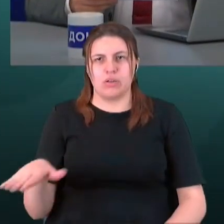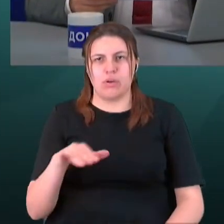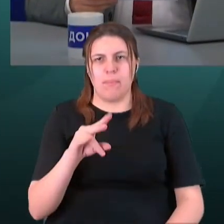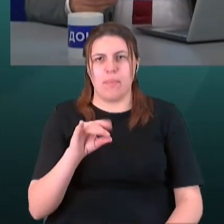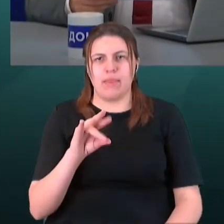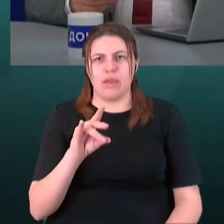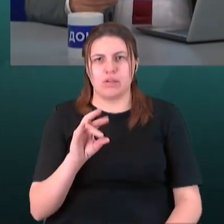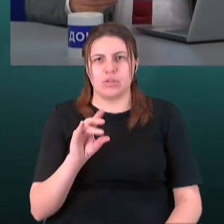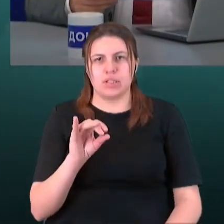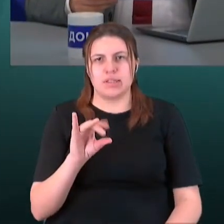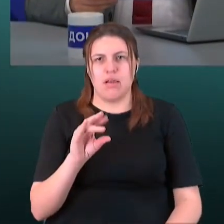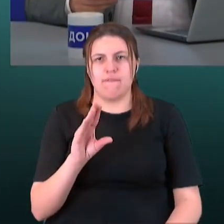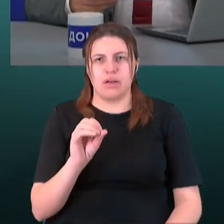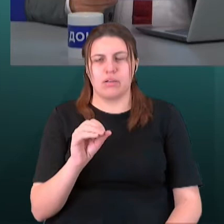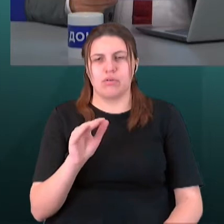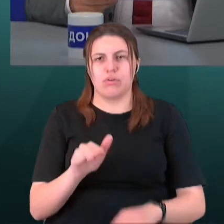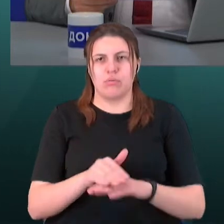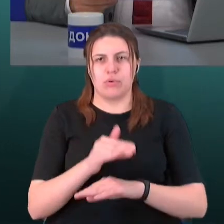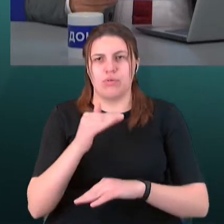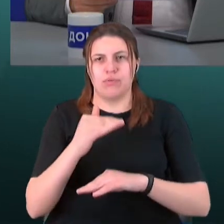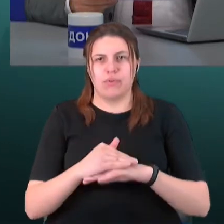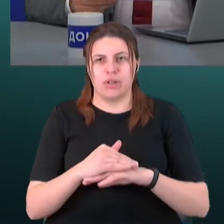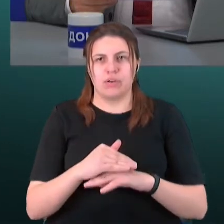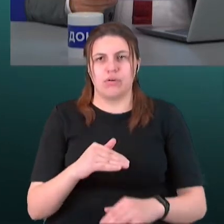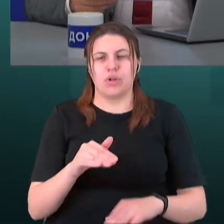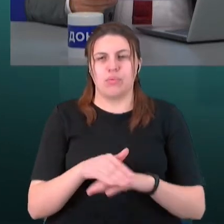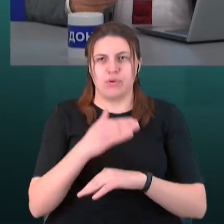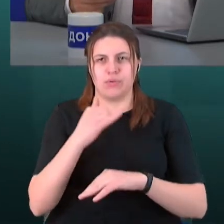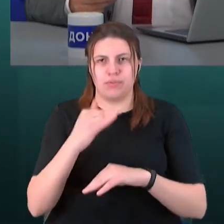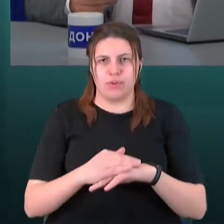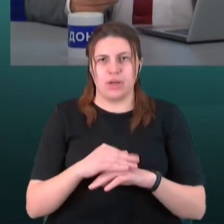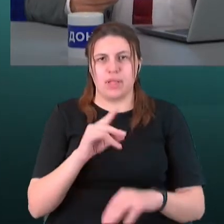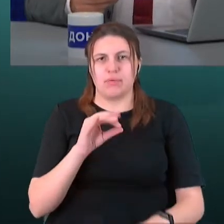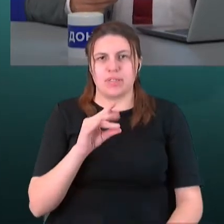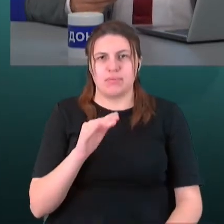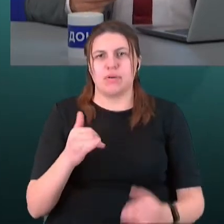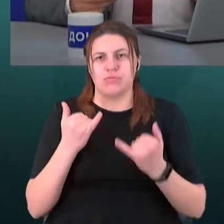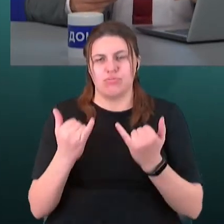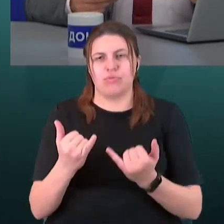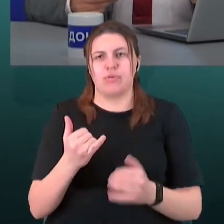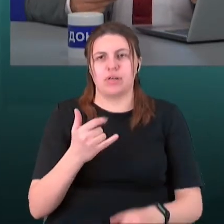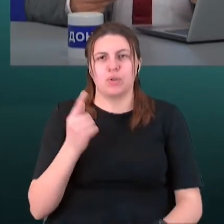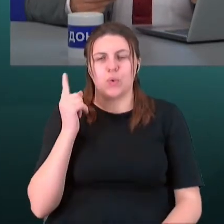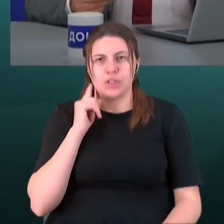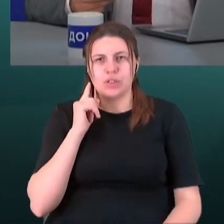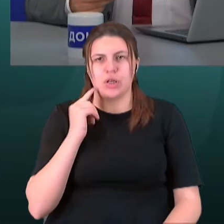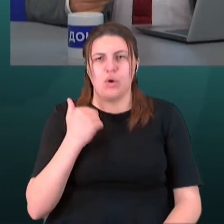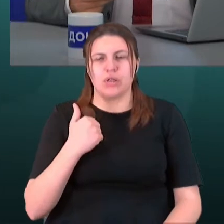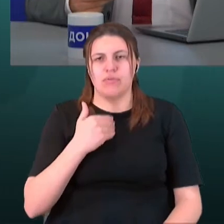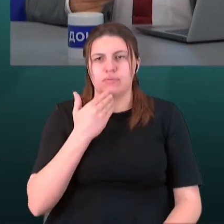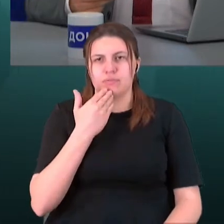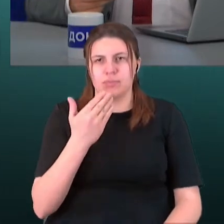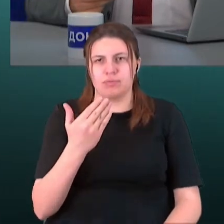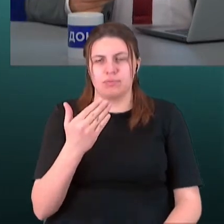доброго вечора. Доброго вечора, пане Максиме. Доброго вечора, шановні слухачі. Хотів вас відразу спитати. Дивіться,